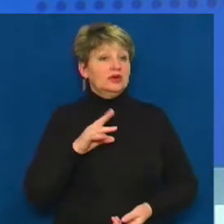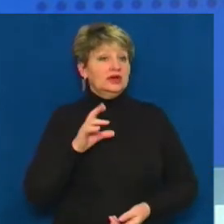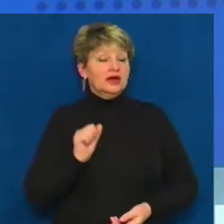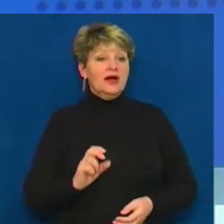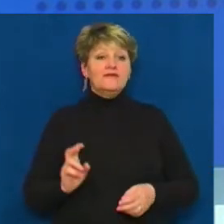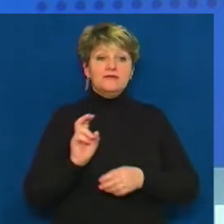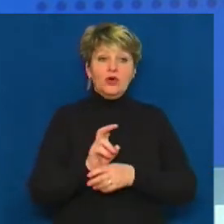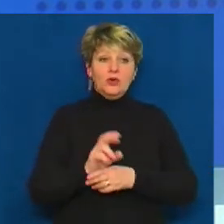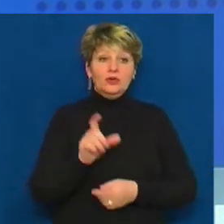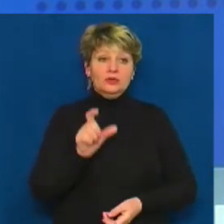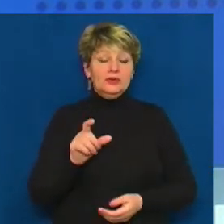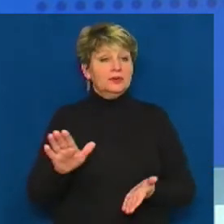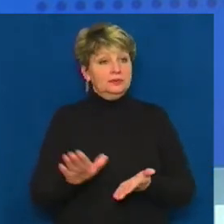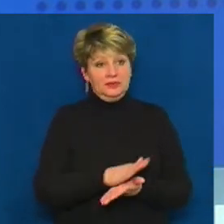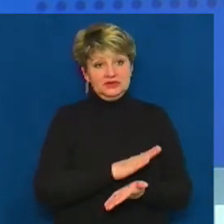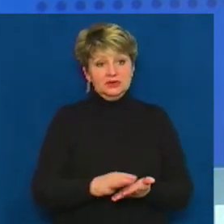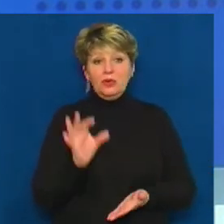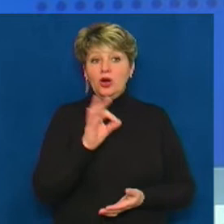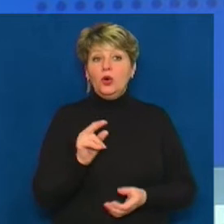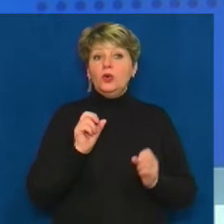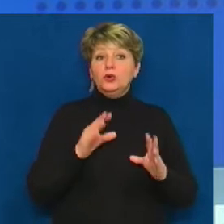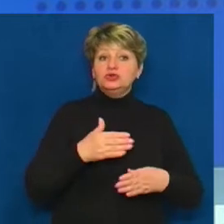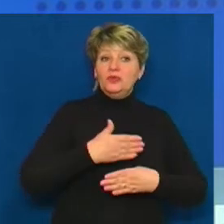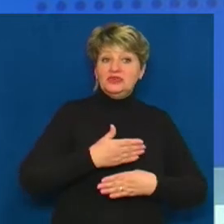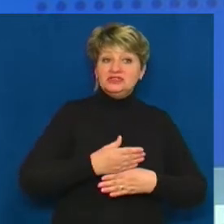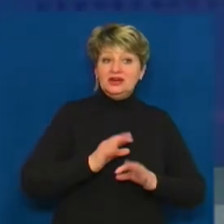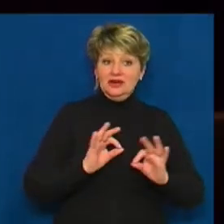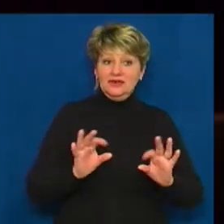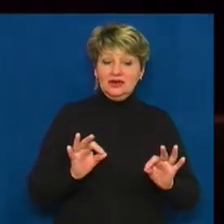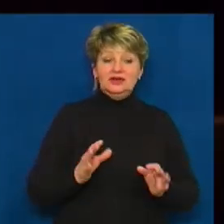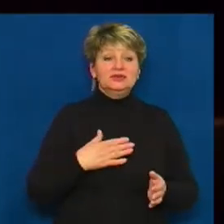Вхід для відвідувачів безкоштовний. Про що вистава, знає Тетяна Рева.